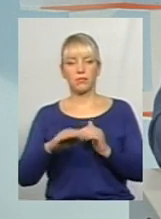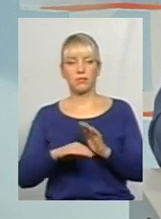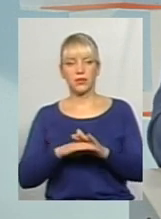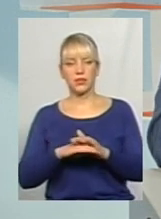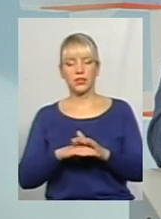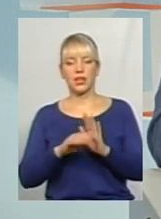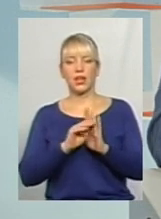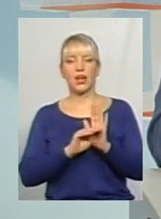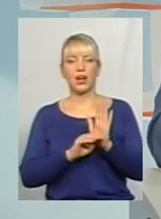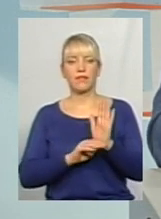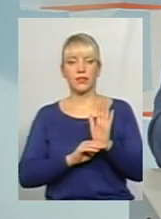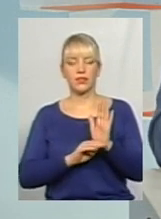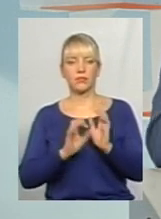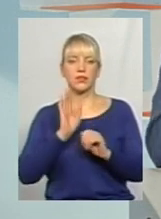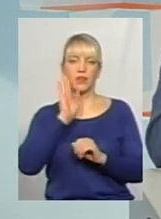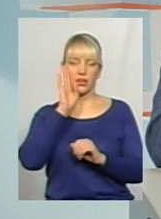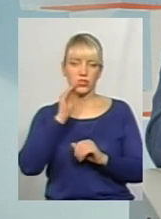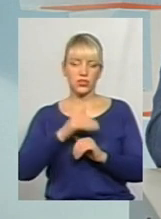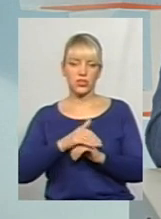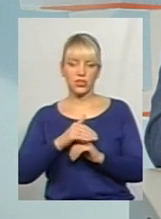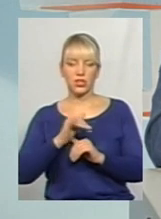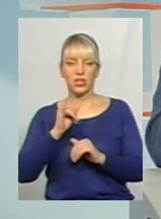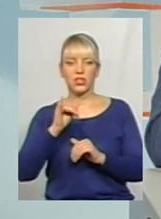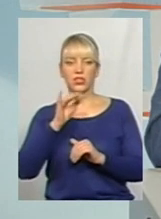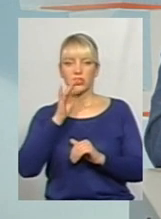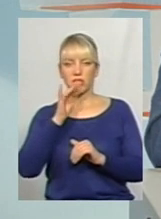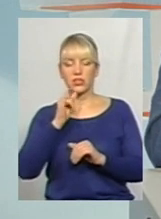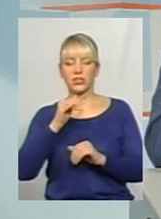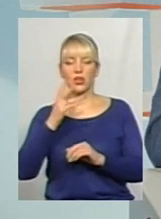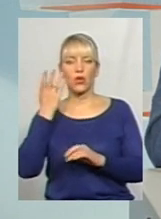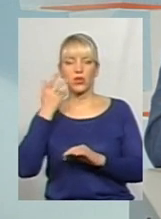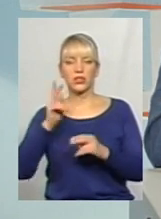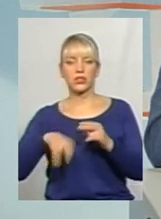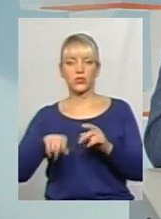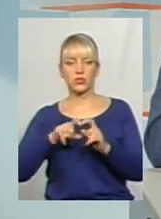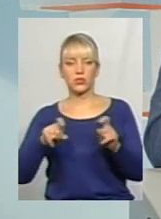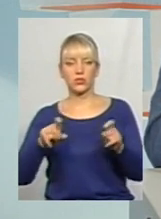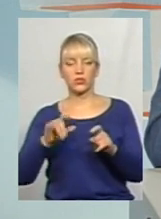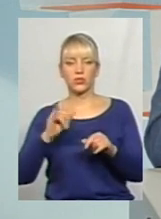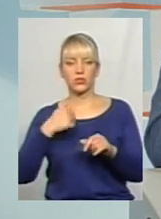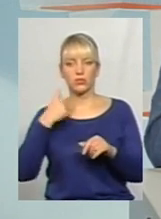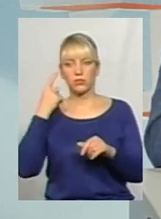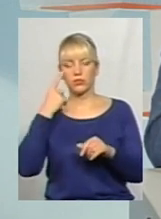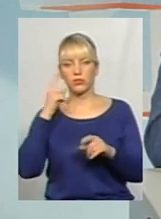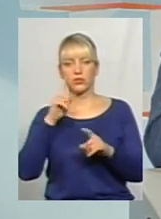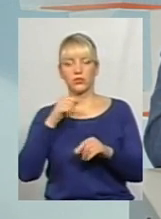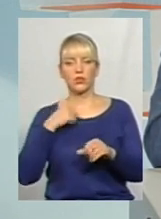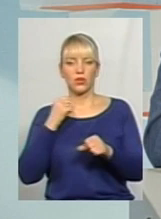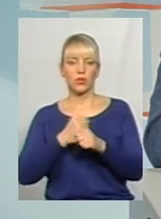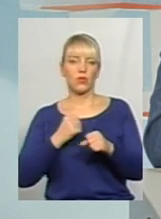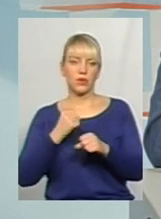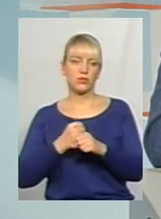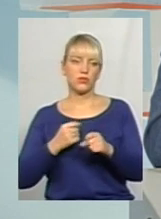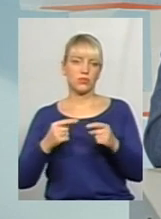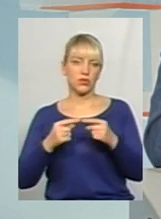під ранішній час, під час, коли закінчується школа. Ну, я думаю, ми тут допрацюємо однозначно.